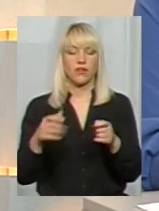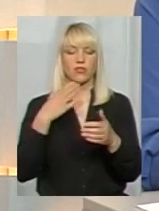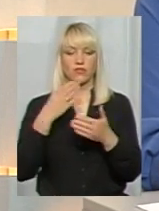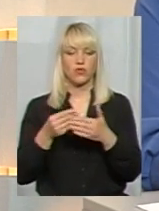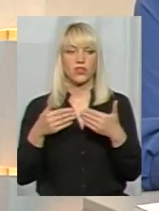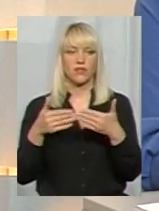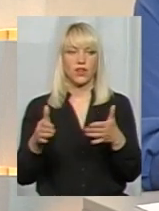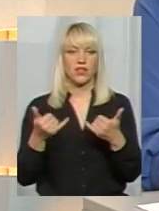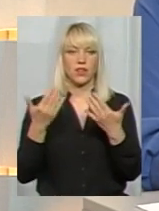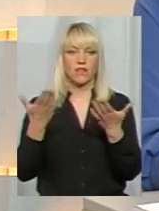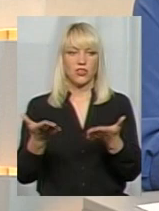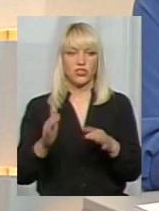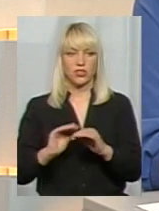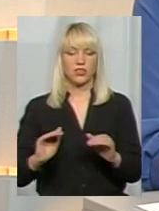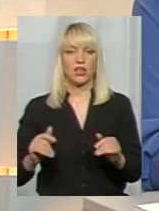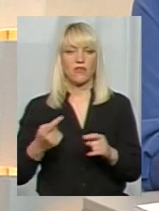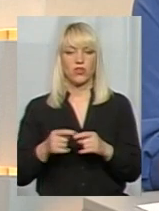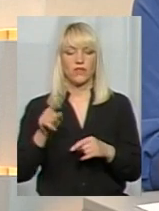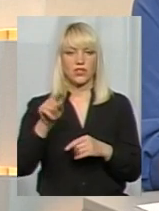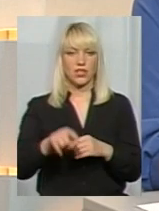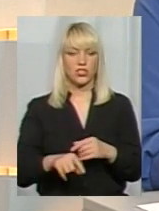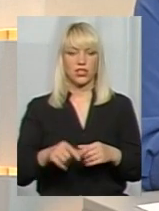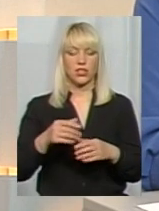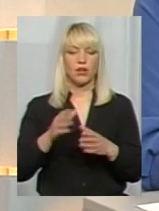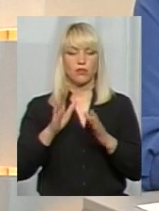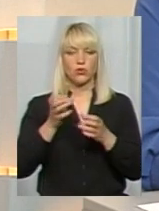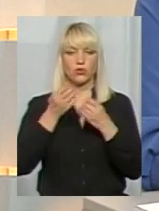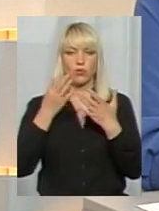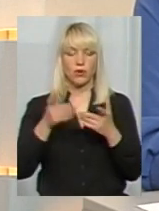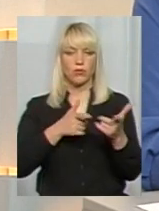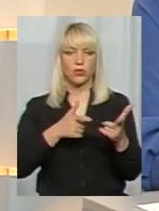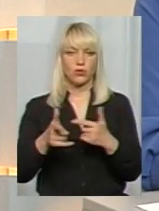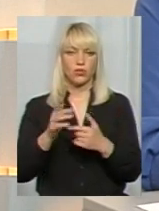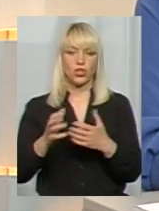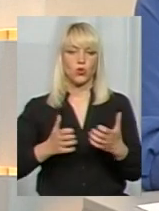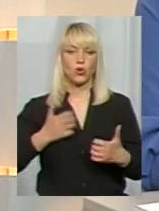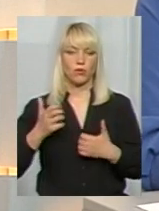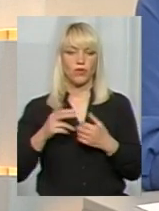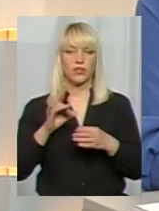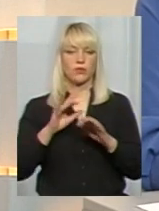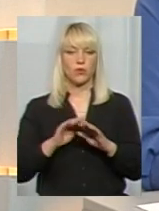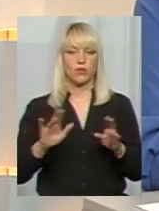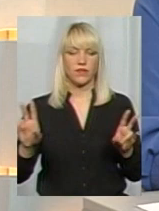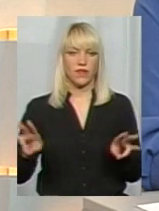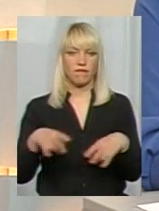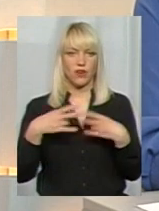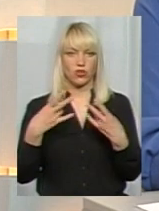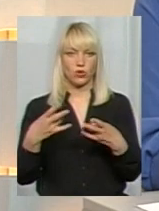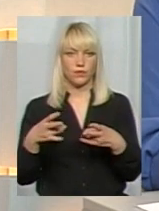ваших дітей, вони все ж таки достатньо добре будуть підготовлені і турбуватися про дітей не варто.